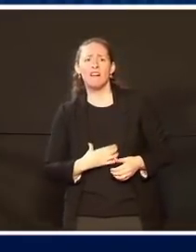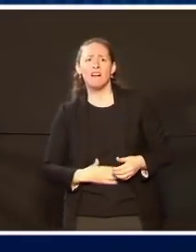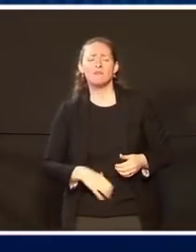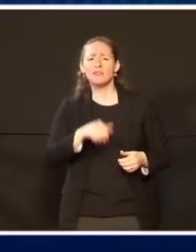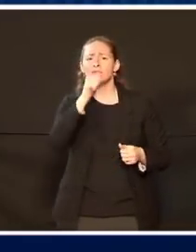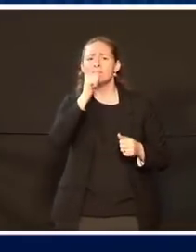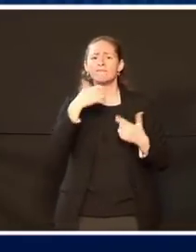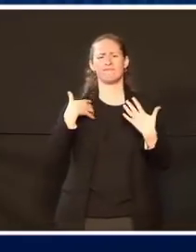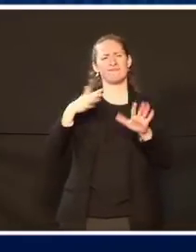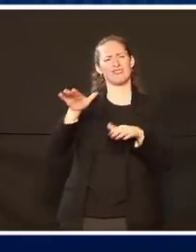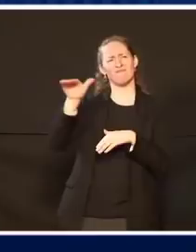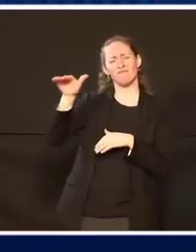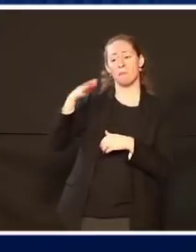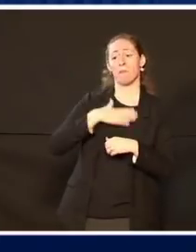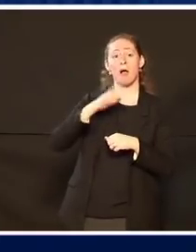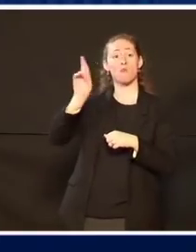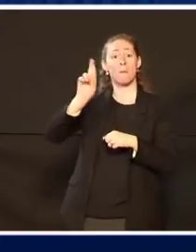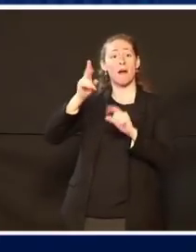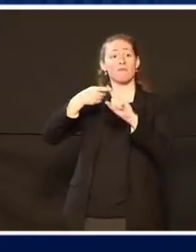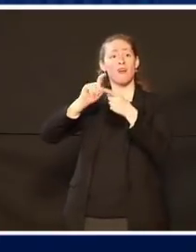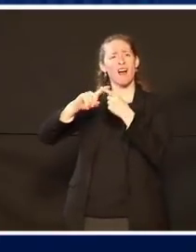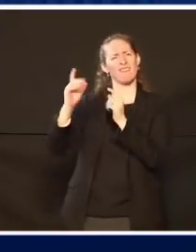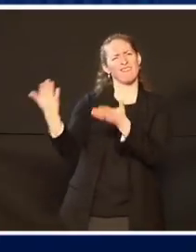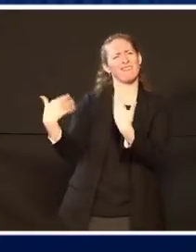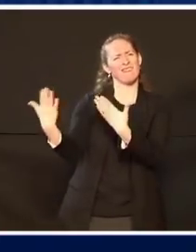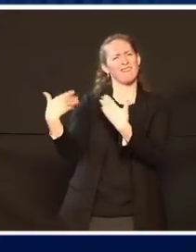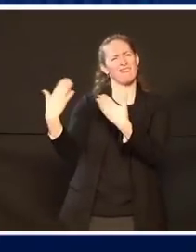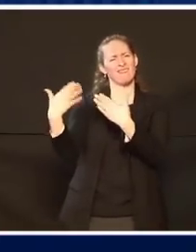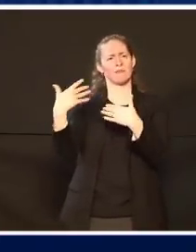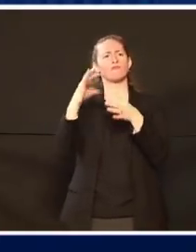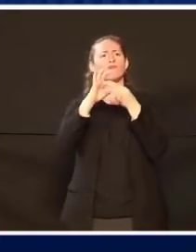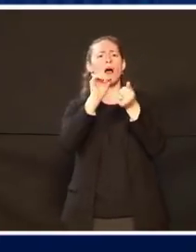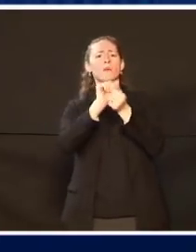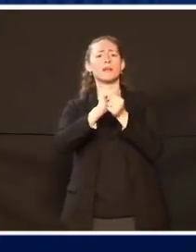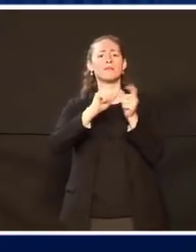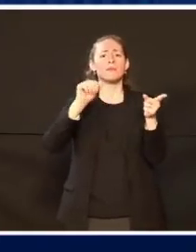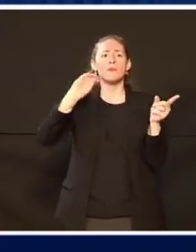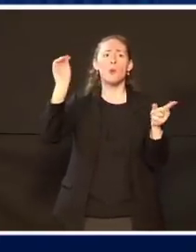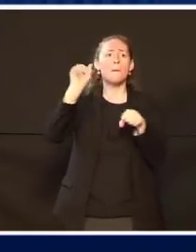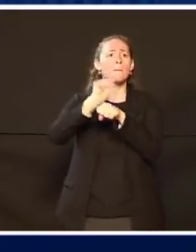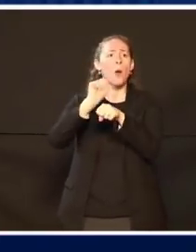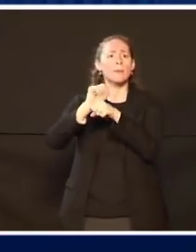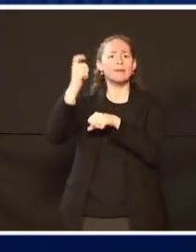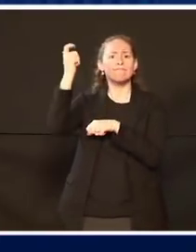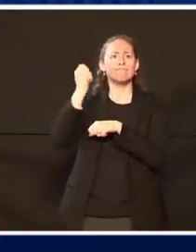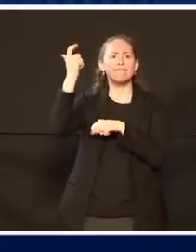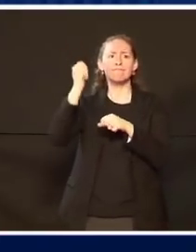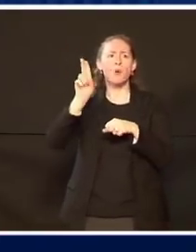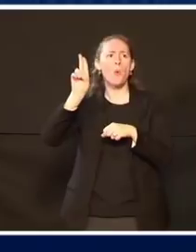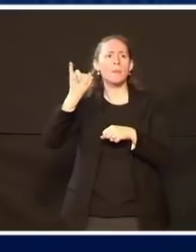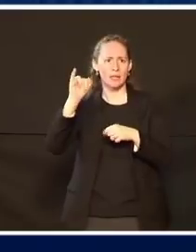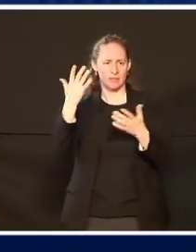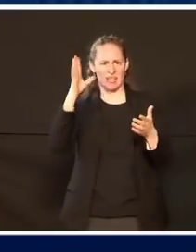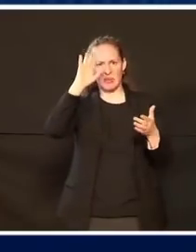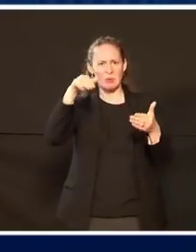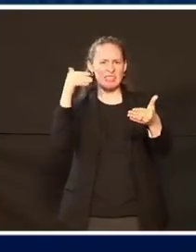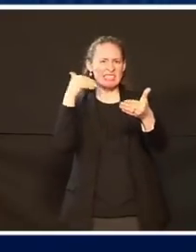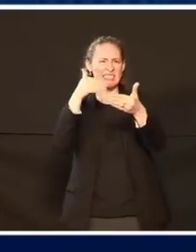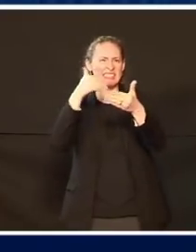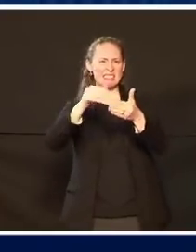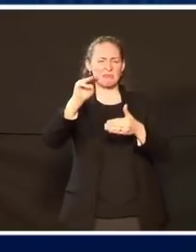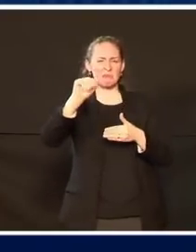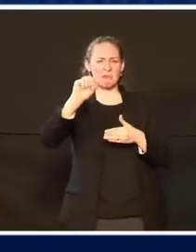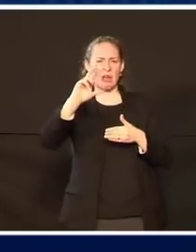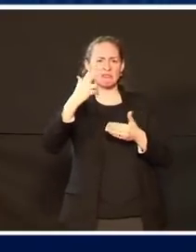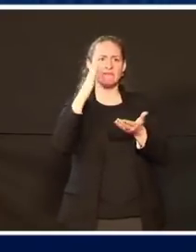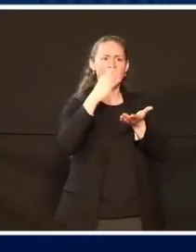Es verlängert die Arbeitslosenversicherung, die am breitsten März dieses Jahres auslaufen wird, bis Ende